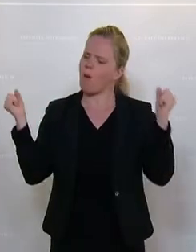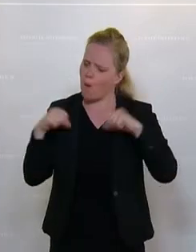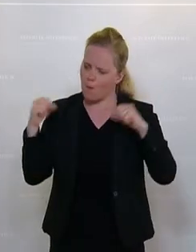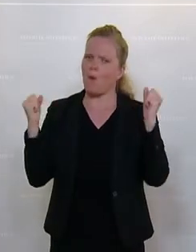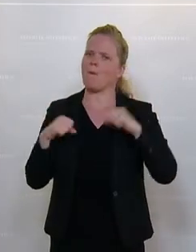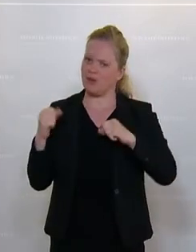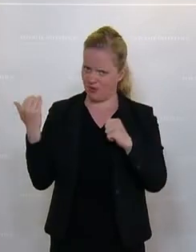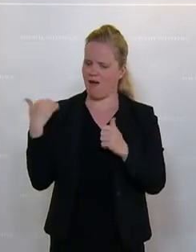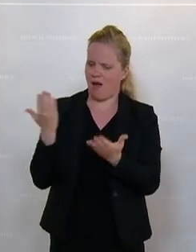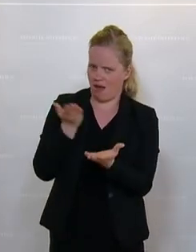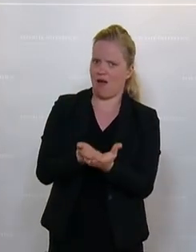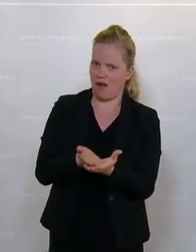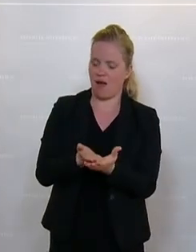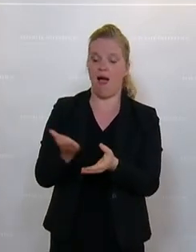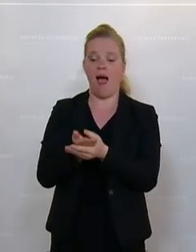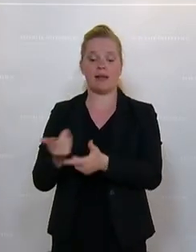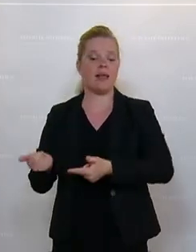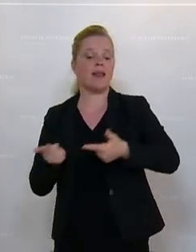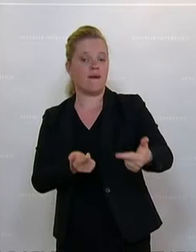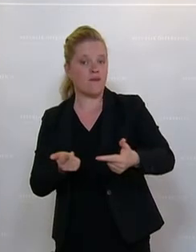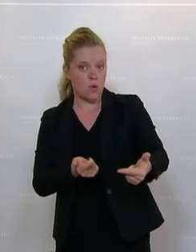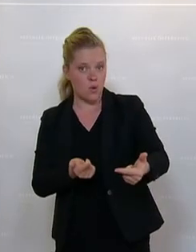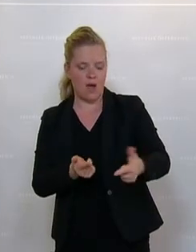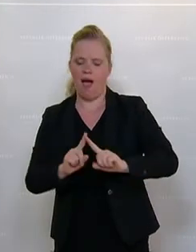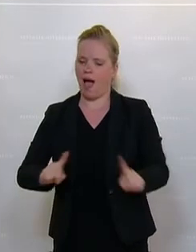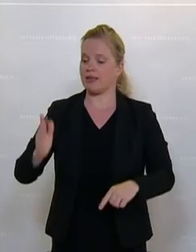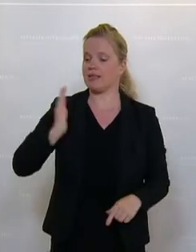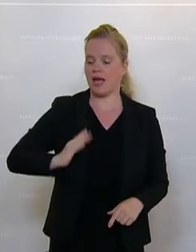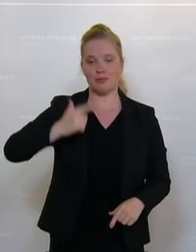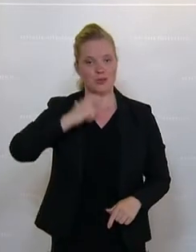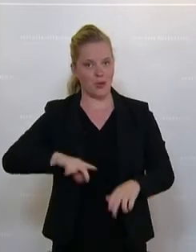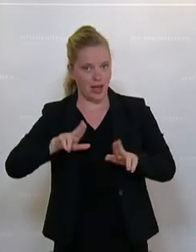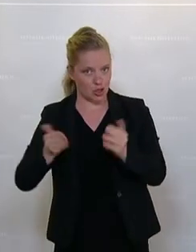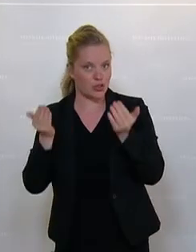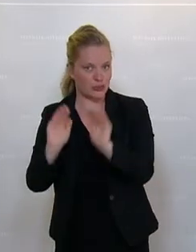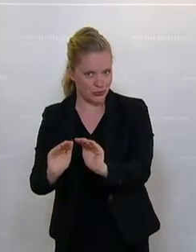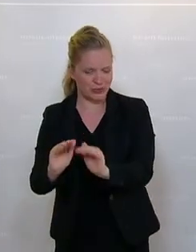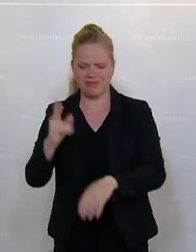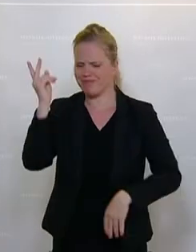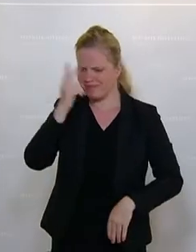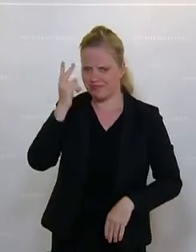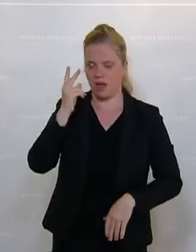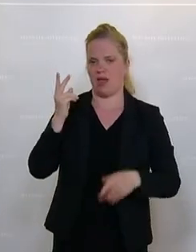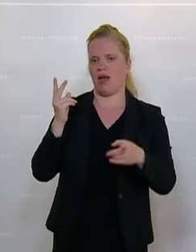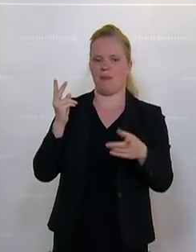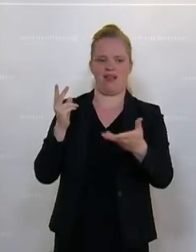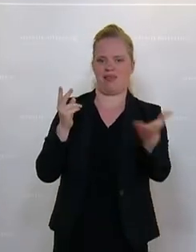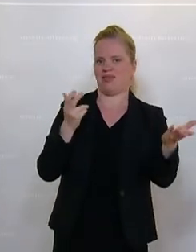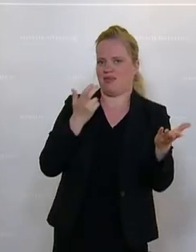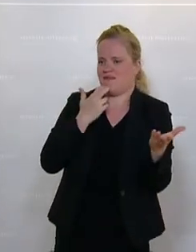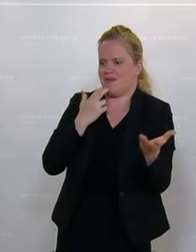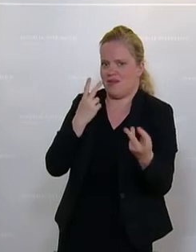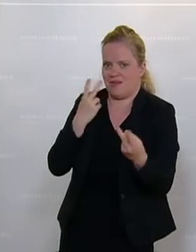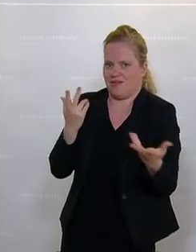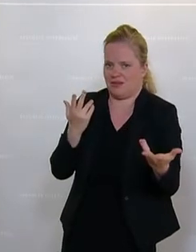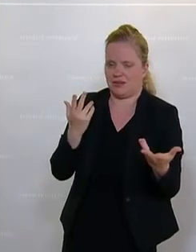Kompromissvarianten gebracht hat, um einerseits die Aktenlieferung sicherzustellen, um andererseits Persönlichkeitsrechte zu schützen. Das wurde natürlich vom Tisch gewischt, das wollte er mal nicht. Da sieht